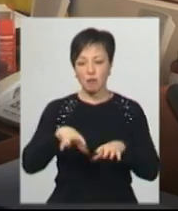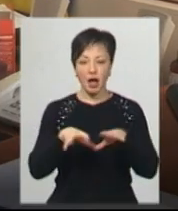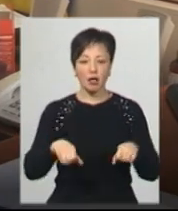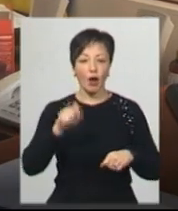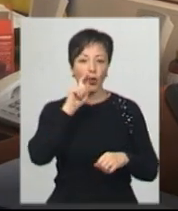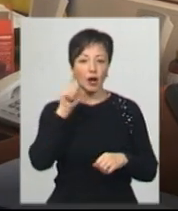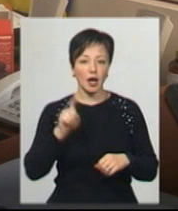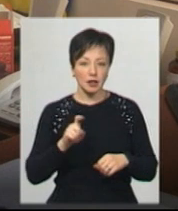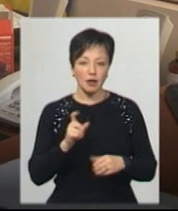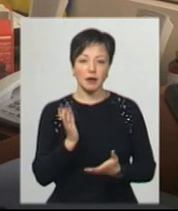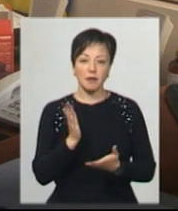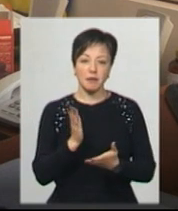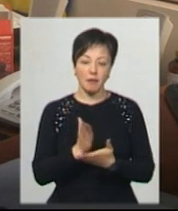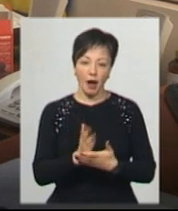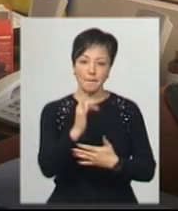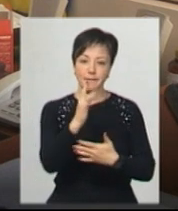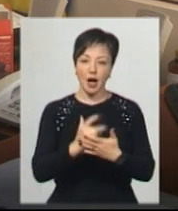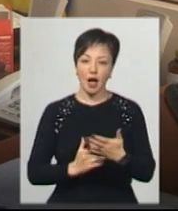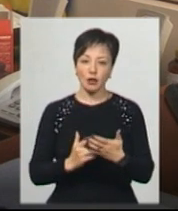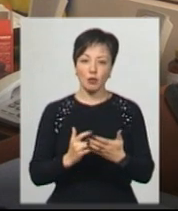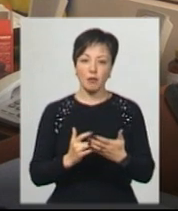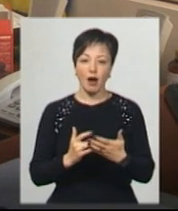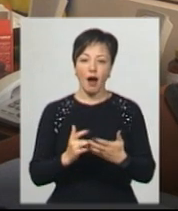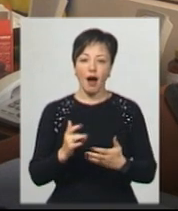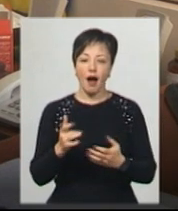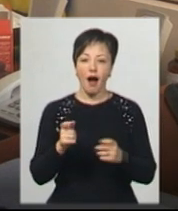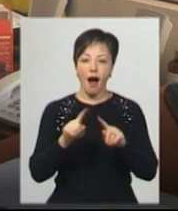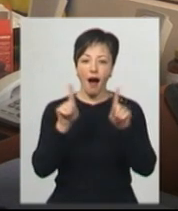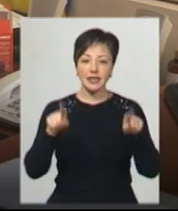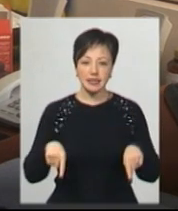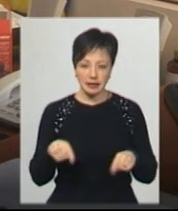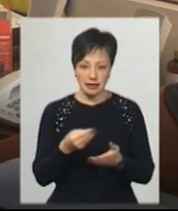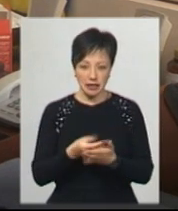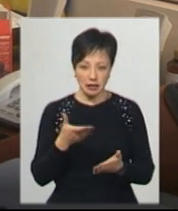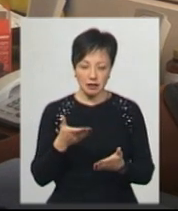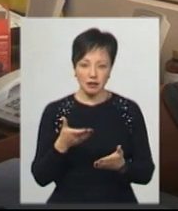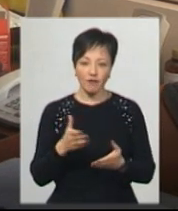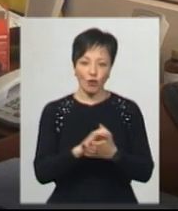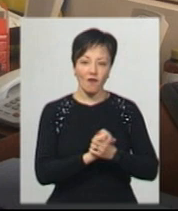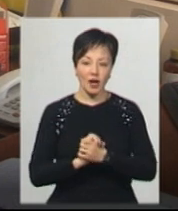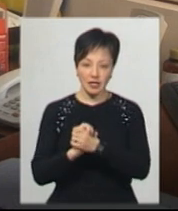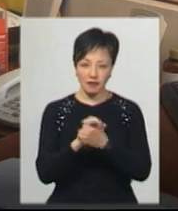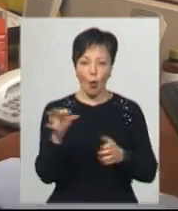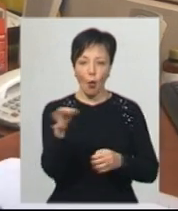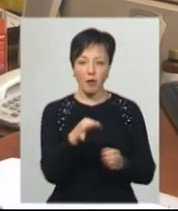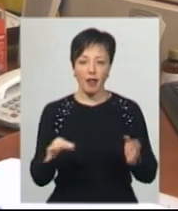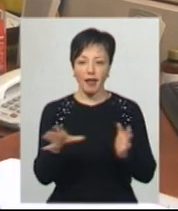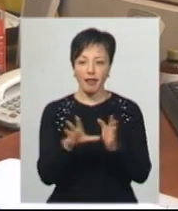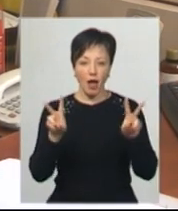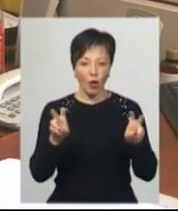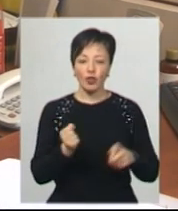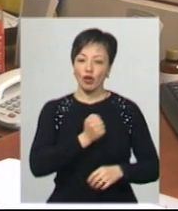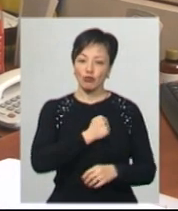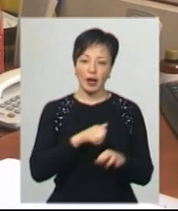володіє пакетом акцій, є органом управління пакетом акцій в акціональному товаристві, але, на жаль, ми на